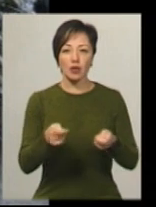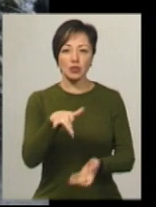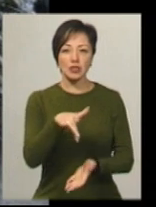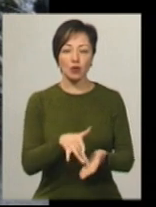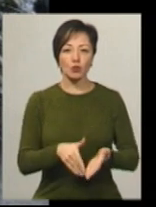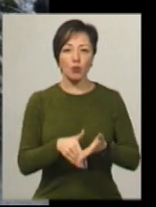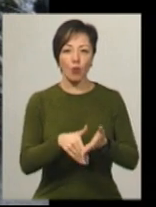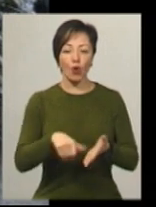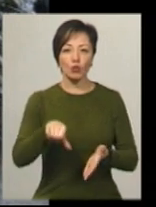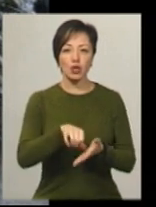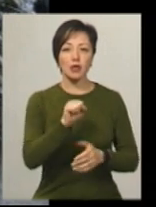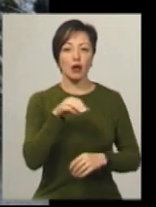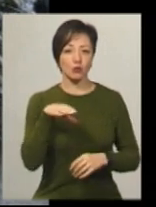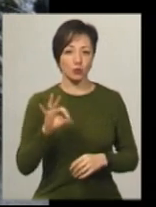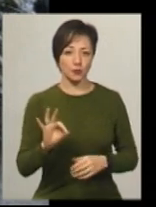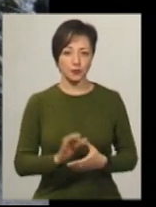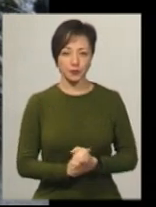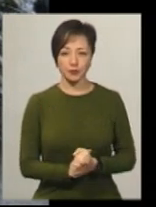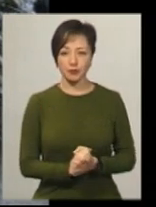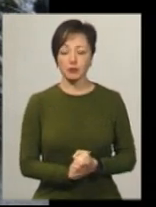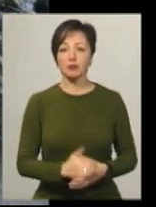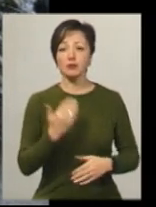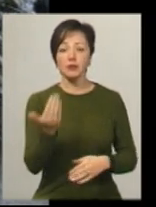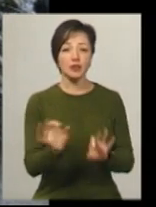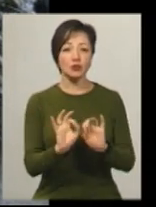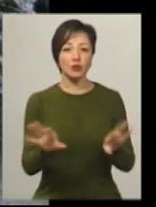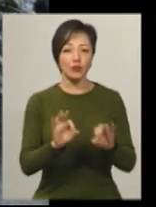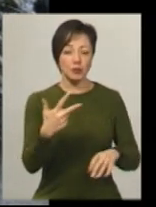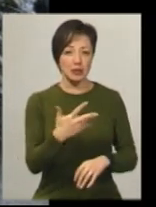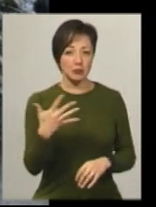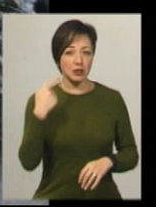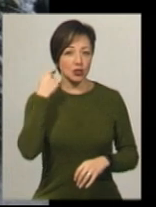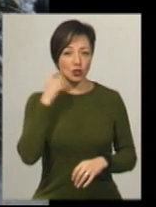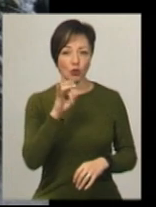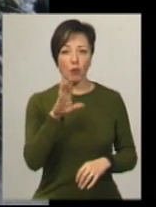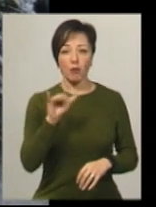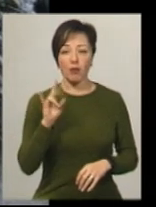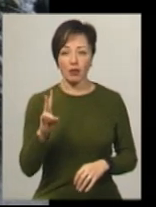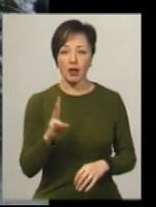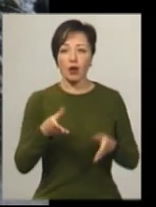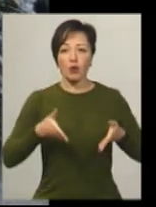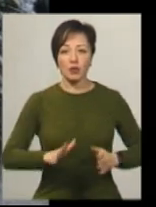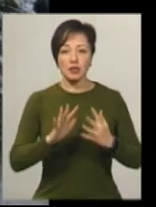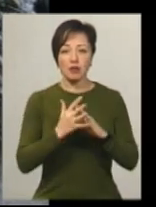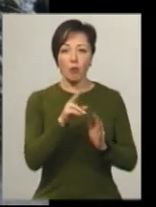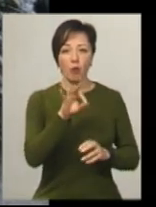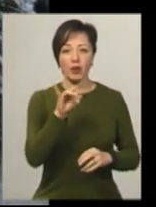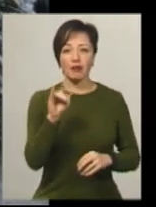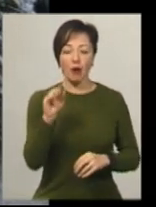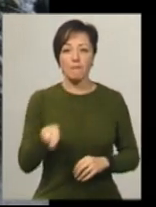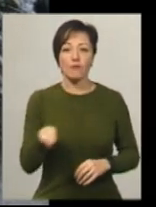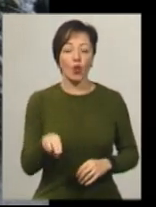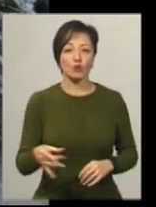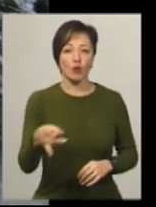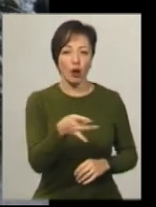Центру допомоги учасникам АТО Наталія Дзекар. За її словами, 35-річний Роман Стрельченко родом селища Понінка Полонського